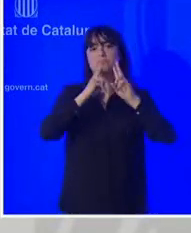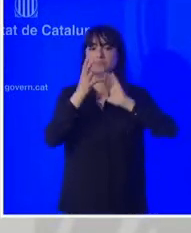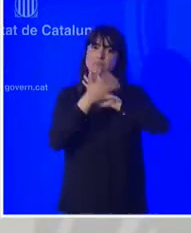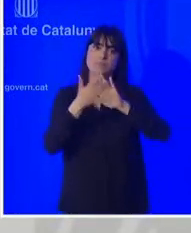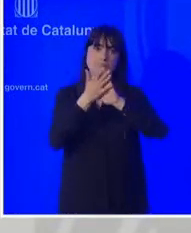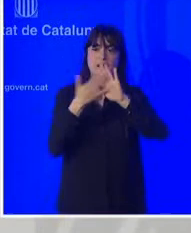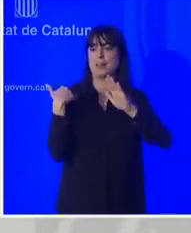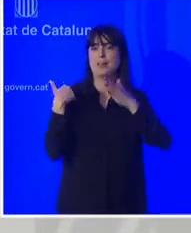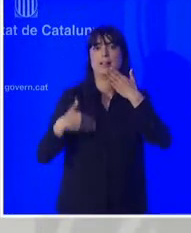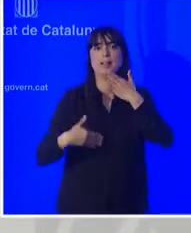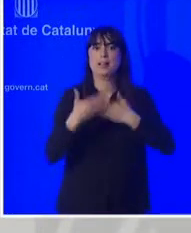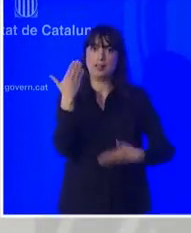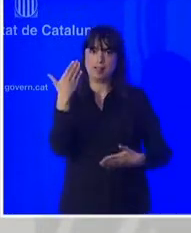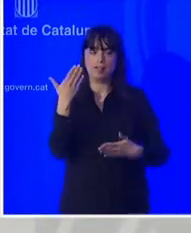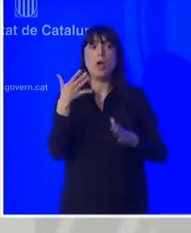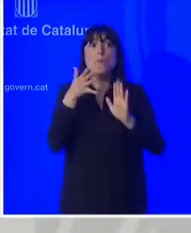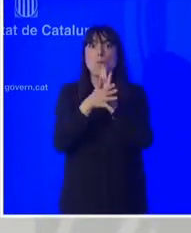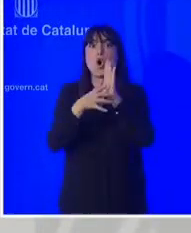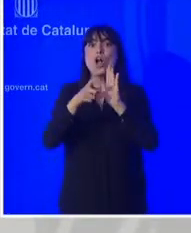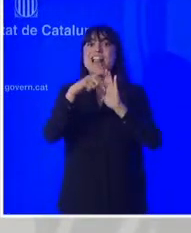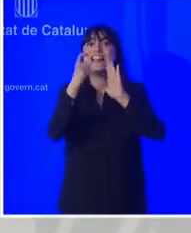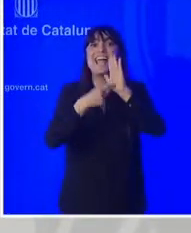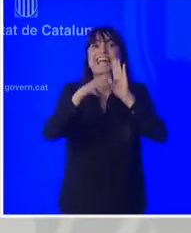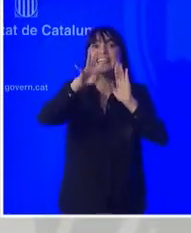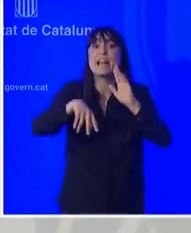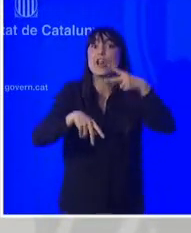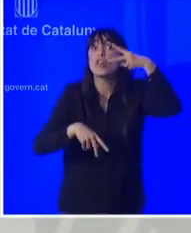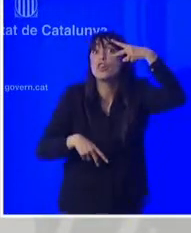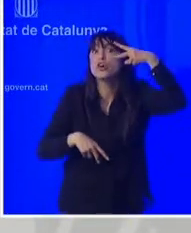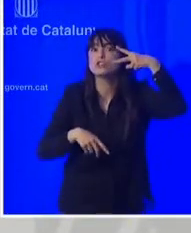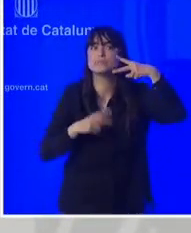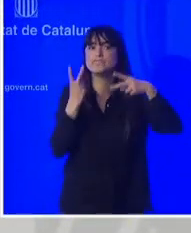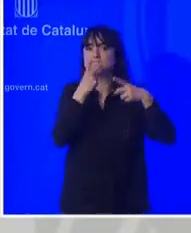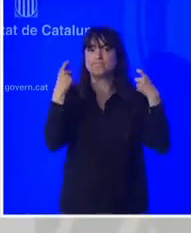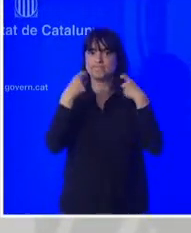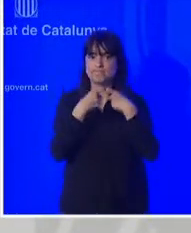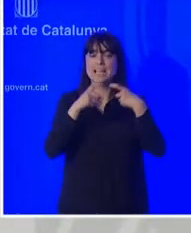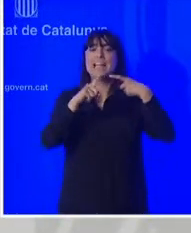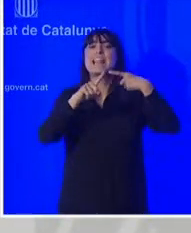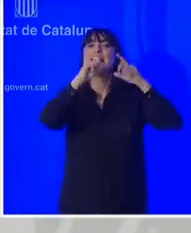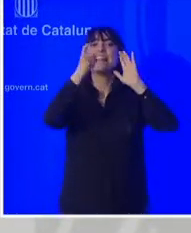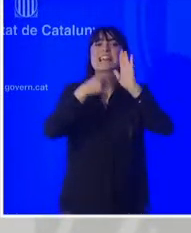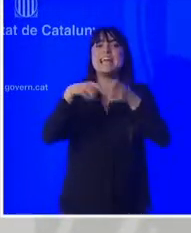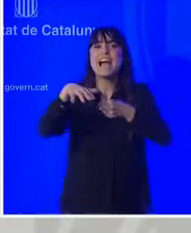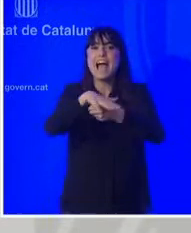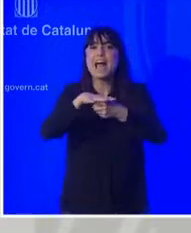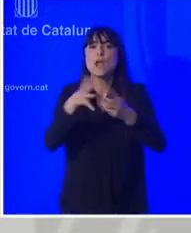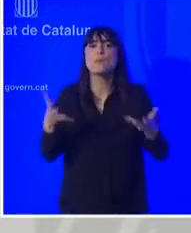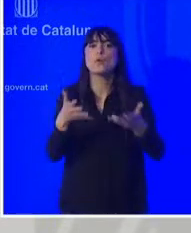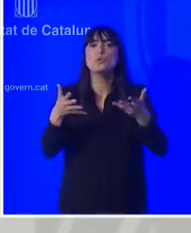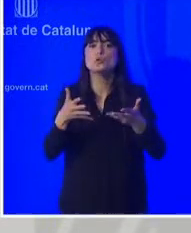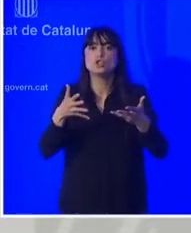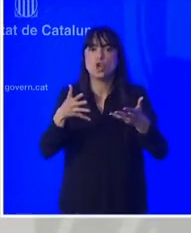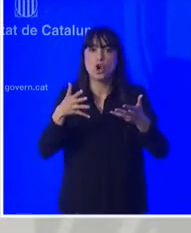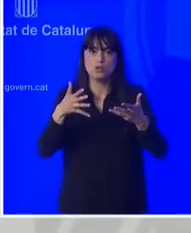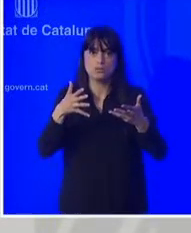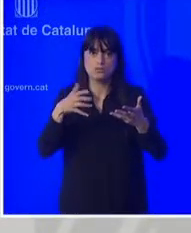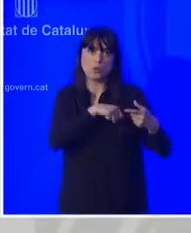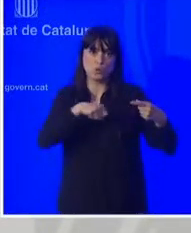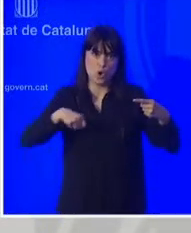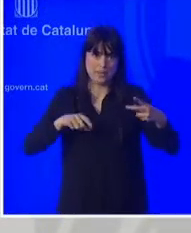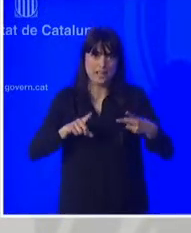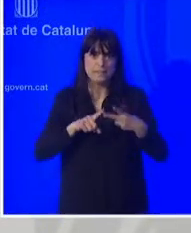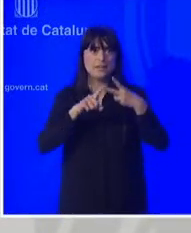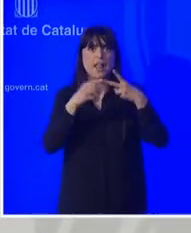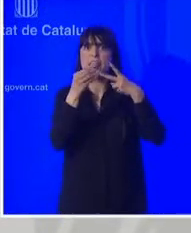relació amb articles de dues lleis catalanes, la llei de les àrees de promoció econòmica urbana i la de la desaparició